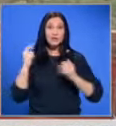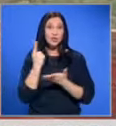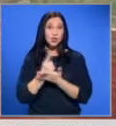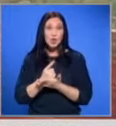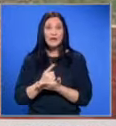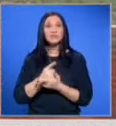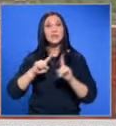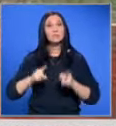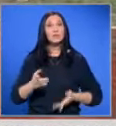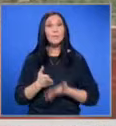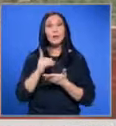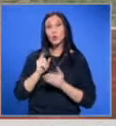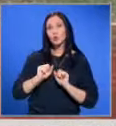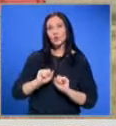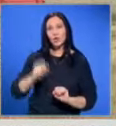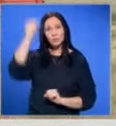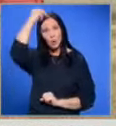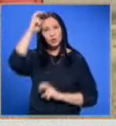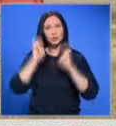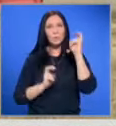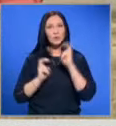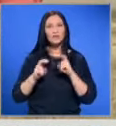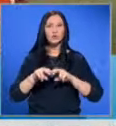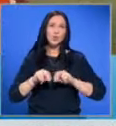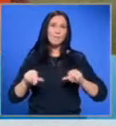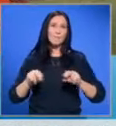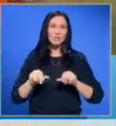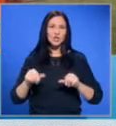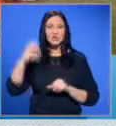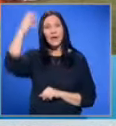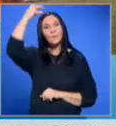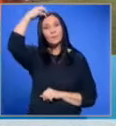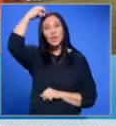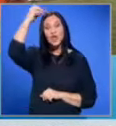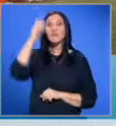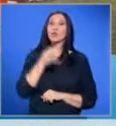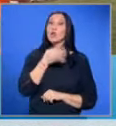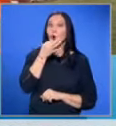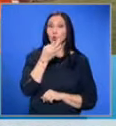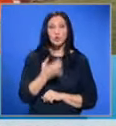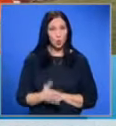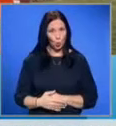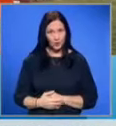спешни мерки, които да защитят българското производство на пшеница. Държавата да осигури